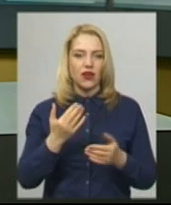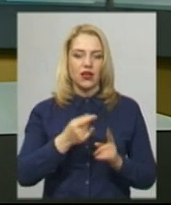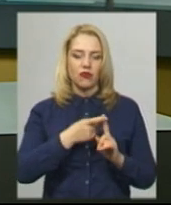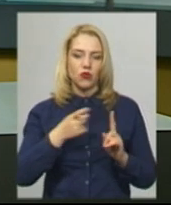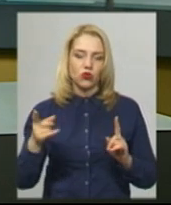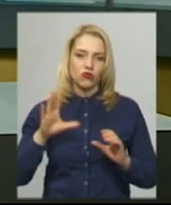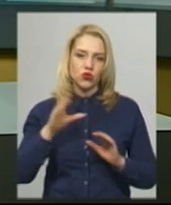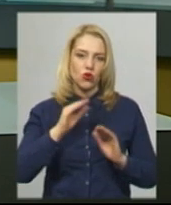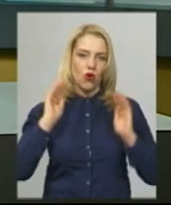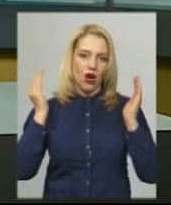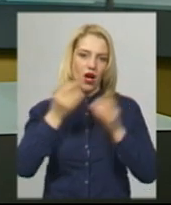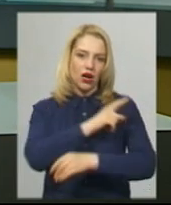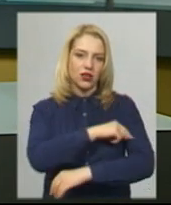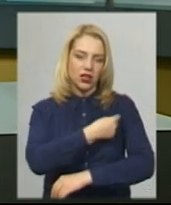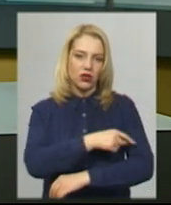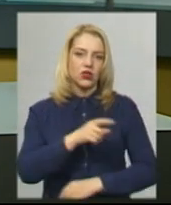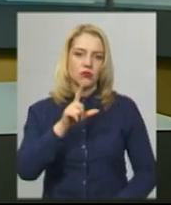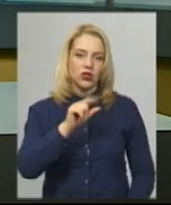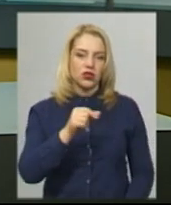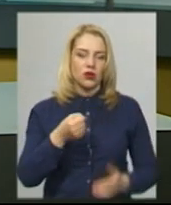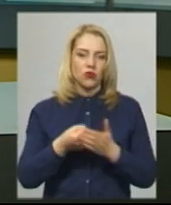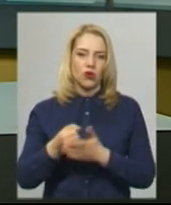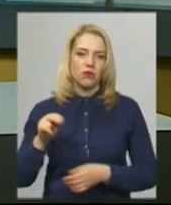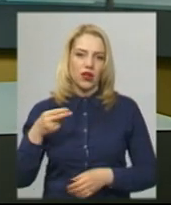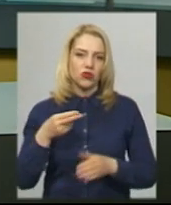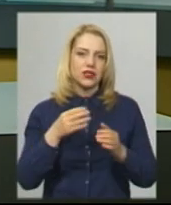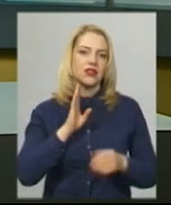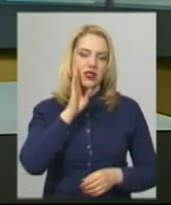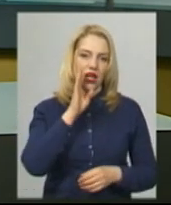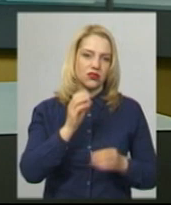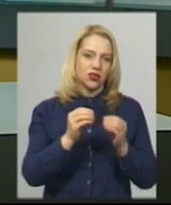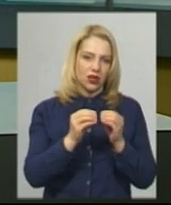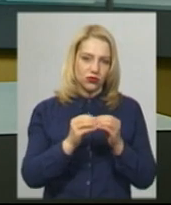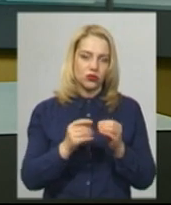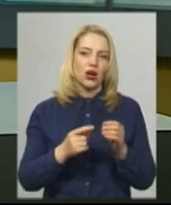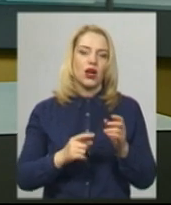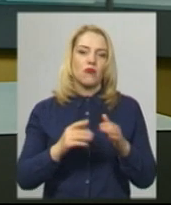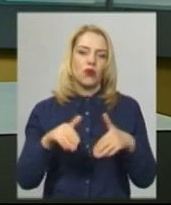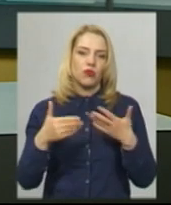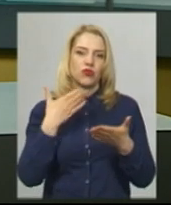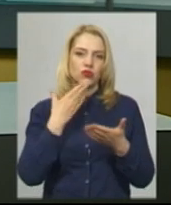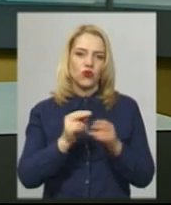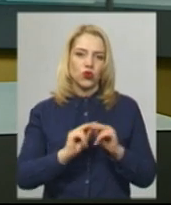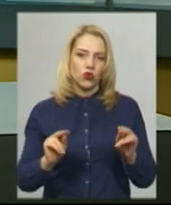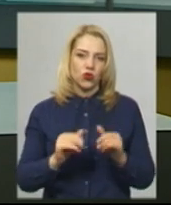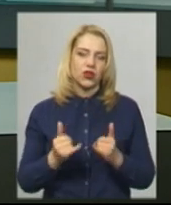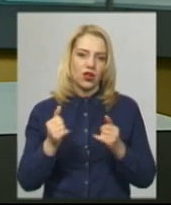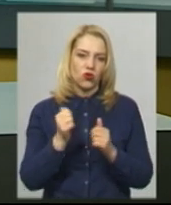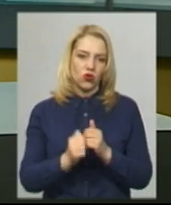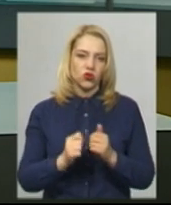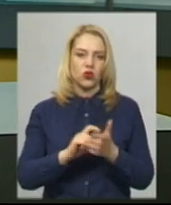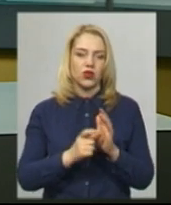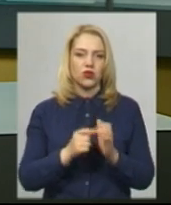карантину з понеділка по п'ятницю з 10-ї години ранку пропонувати свої уроки. Для кожного класу розроблений розклад.